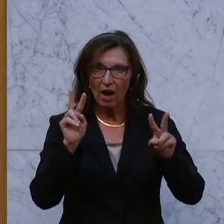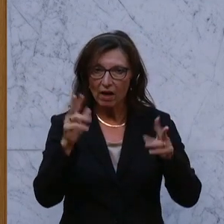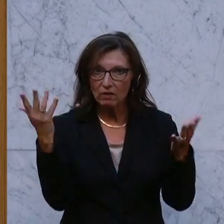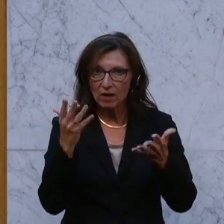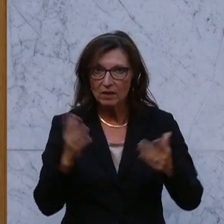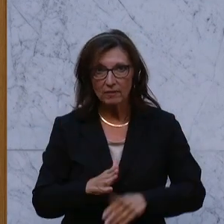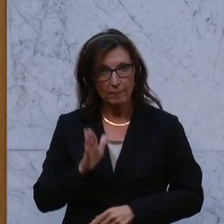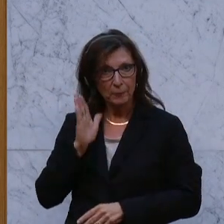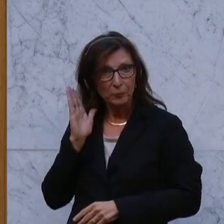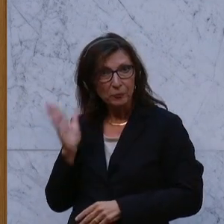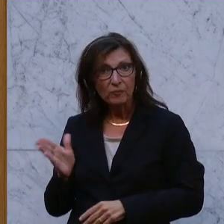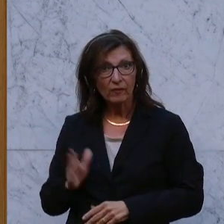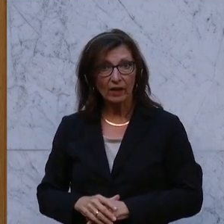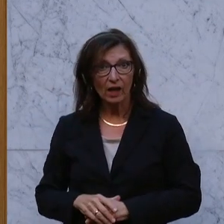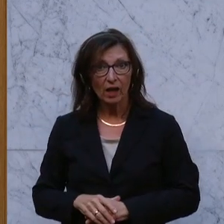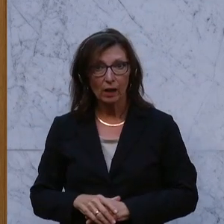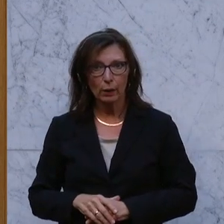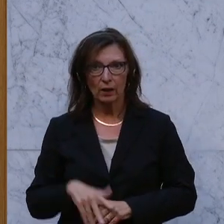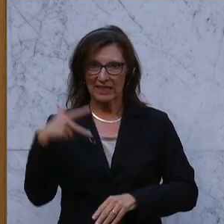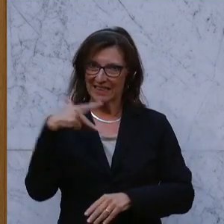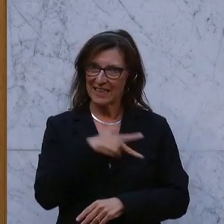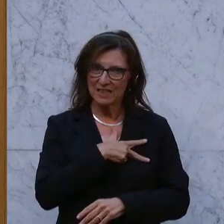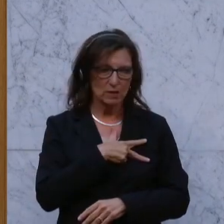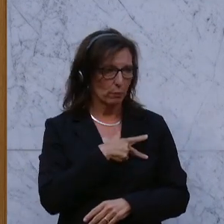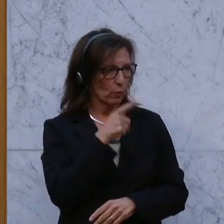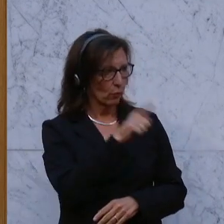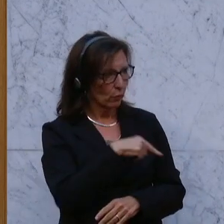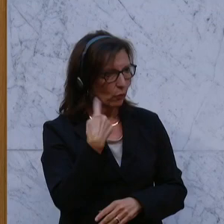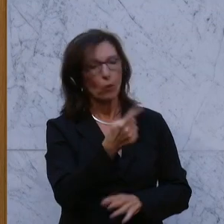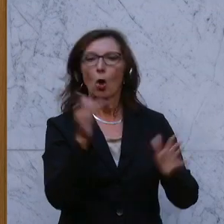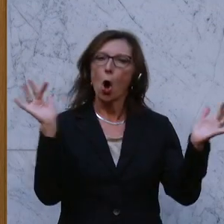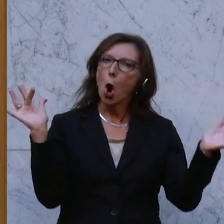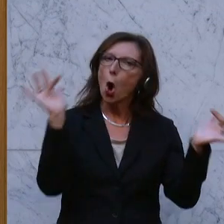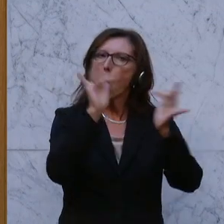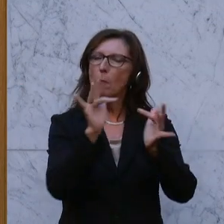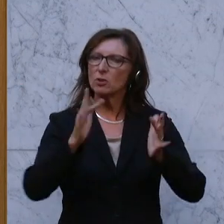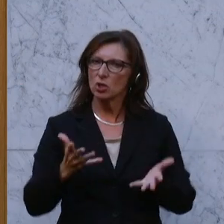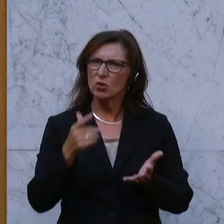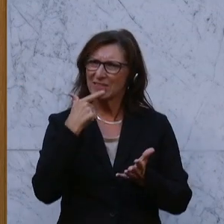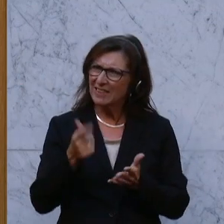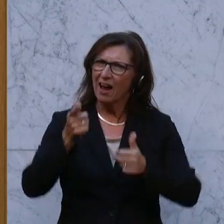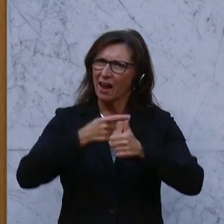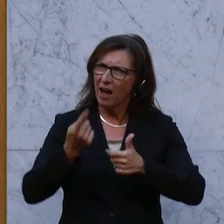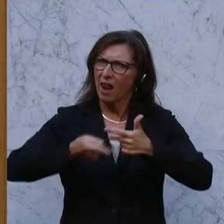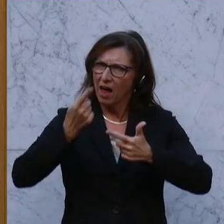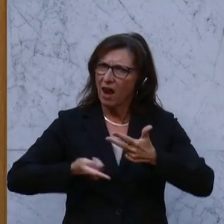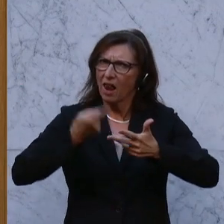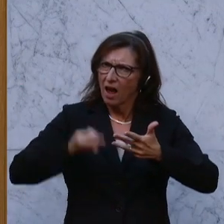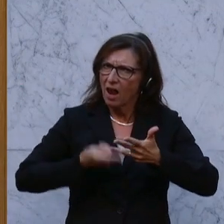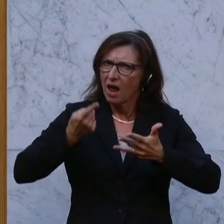dass Sie den Takt, den die SPÖ, den Takt, den die Oppositionsparteien vorgeben, da einfach